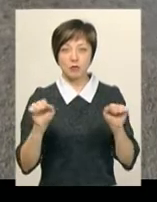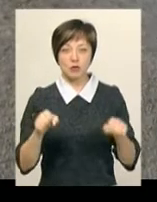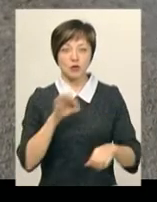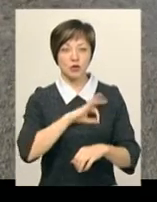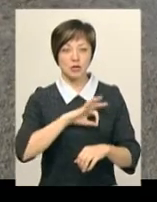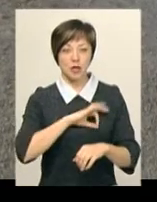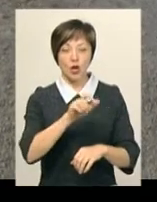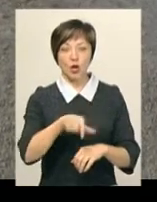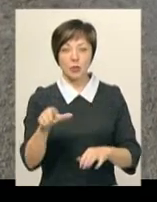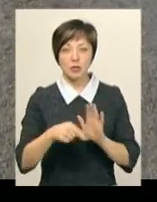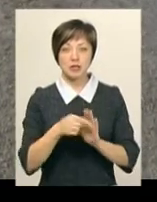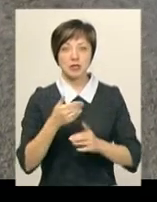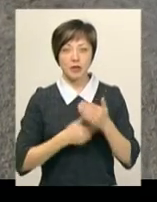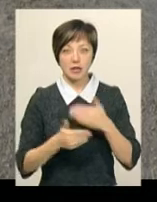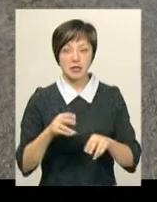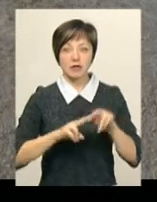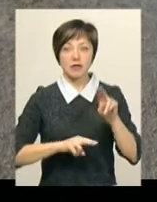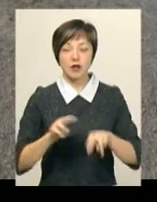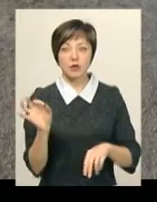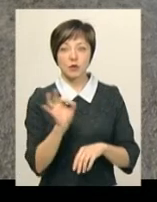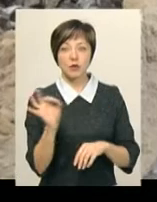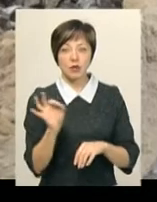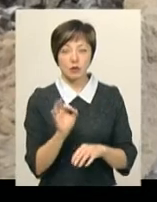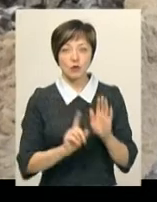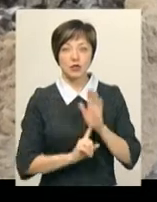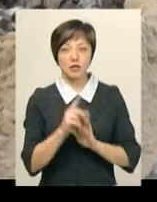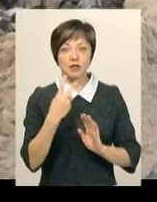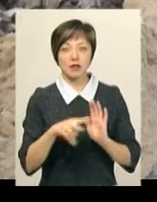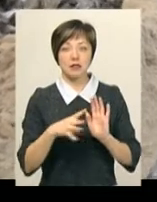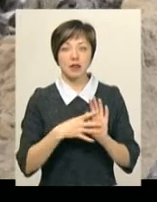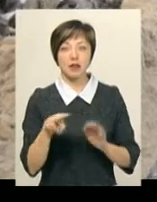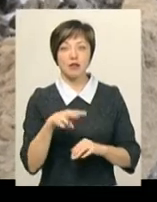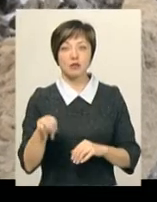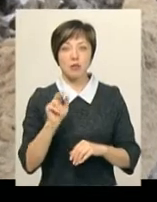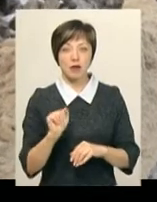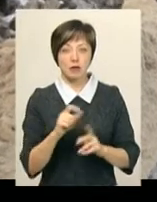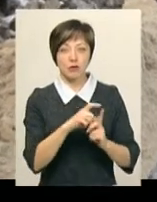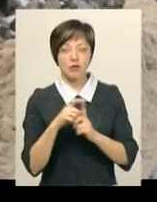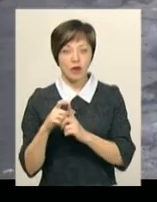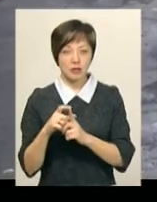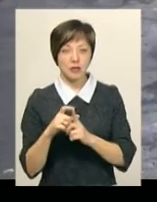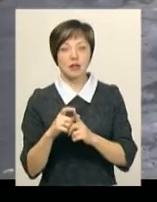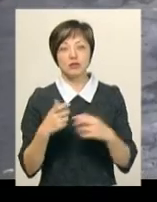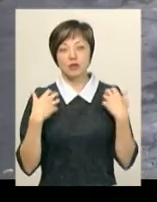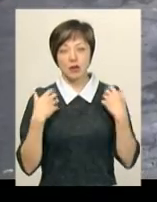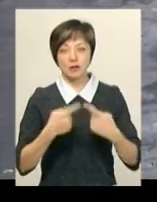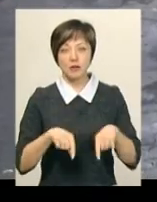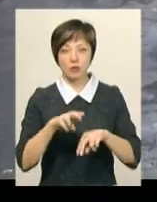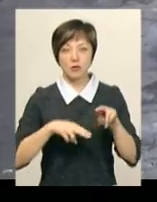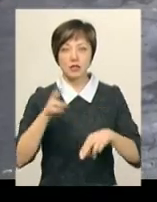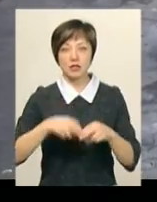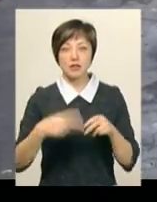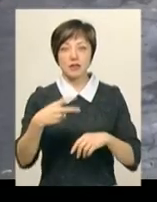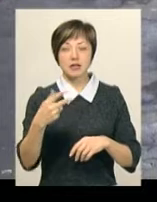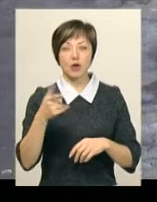скористуватися люди з інвалідністю. Зведення модульної вбиральні розпочалося 29 листопада. За словами Тетяни Циб, будівництво закінчить 20